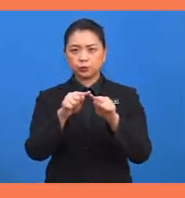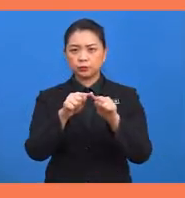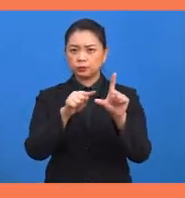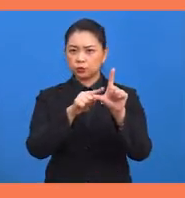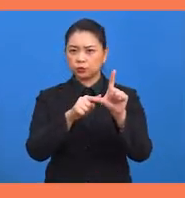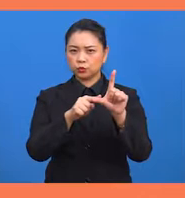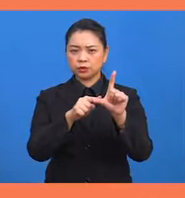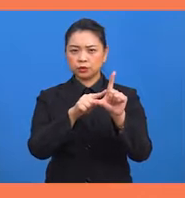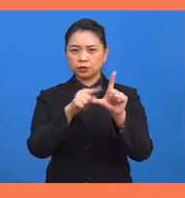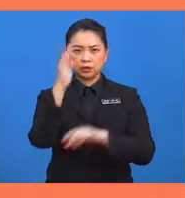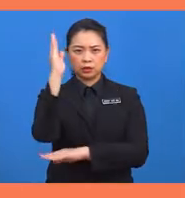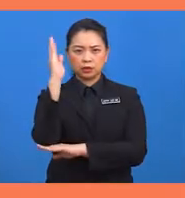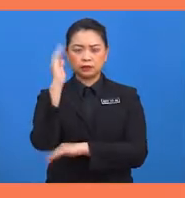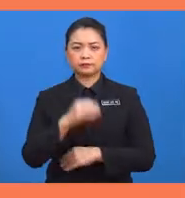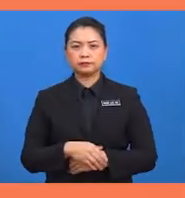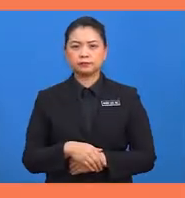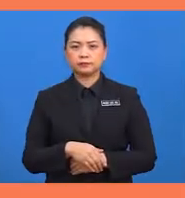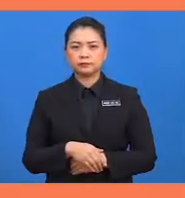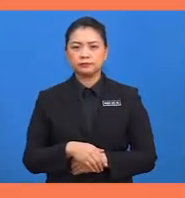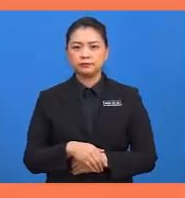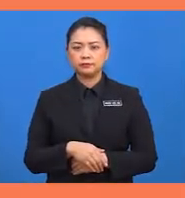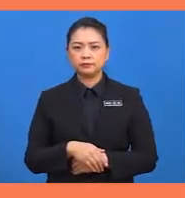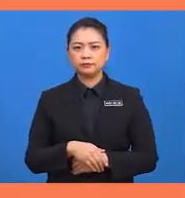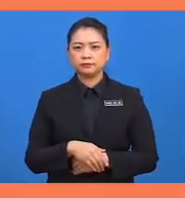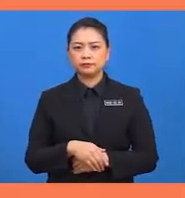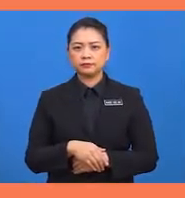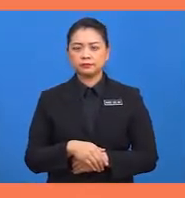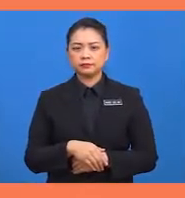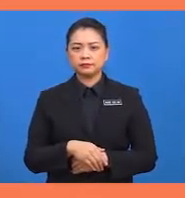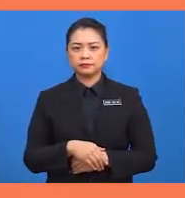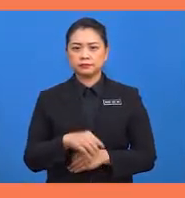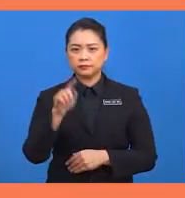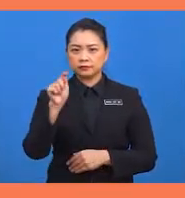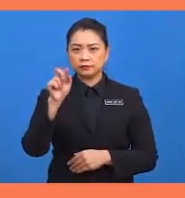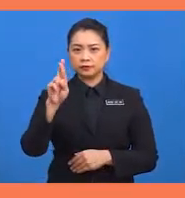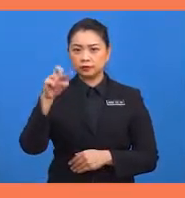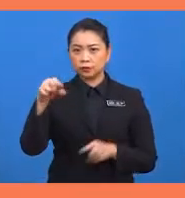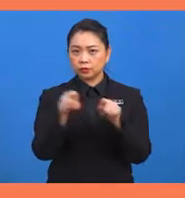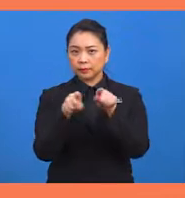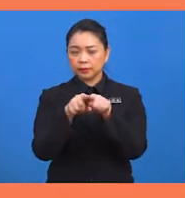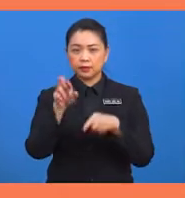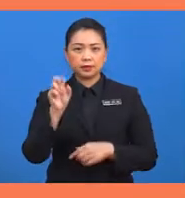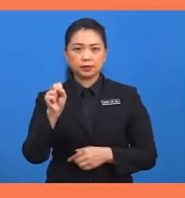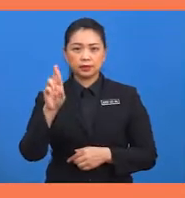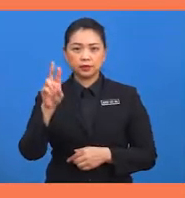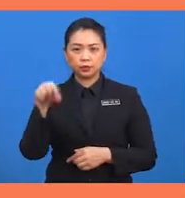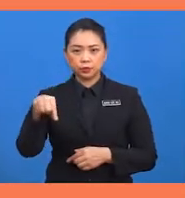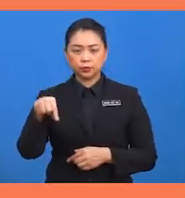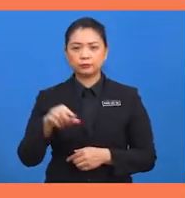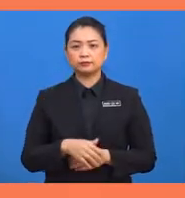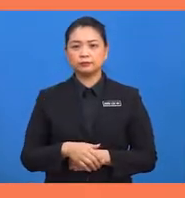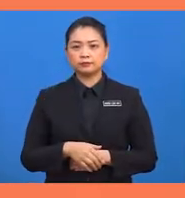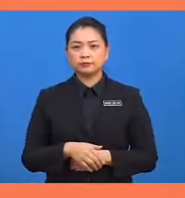Sudut TRQ sama dengan sudut SRQ. Sudut